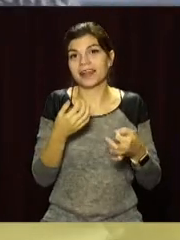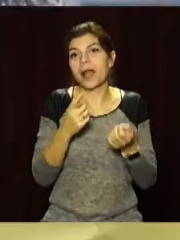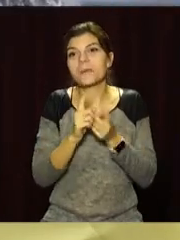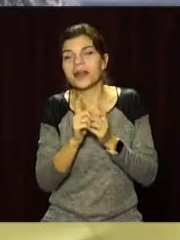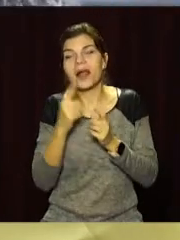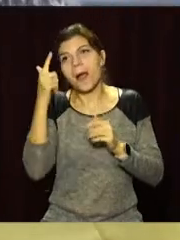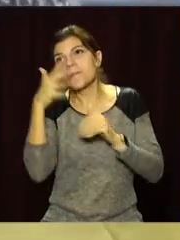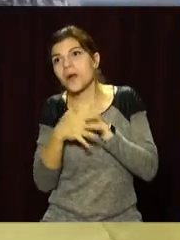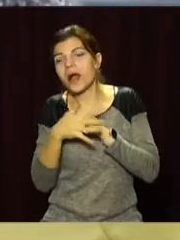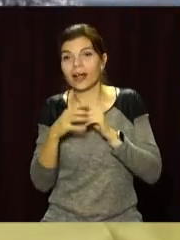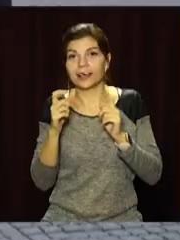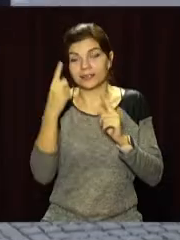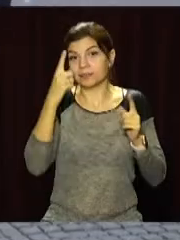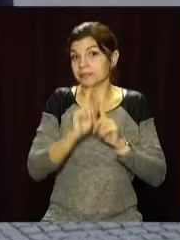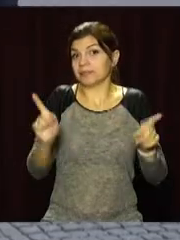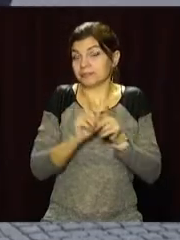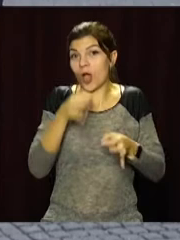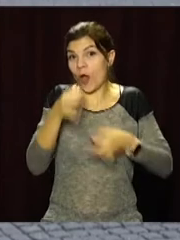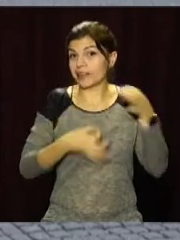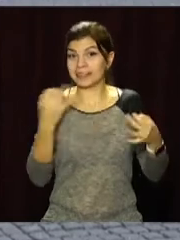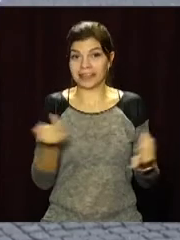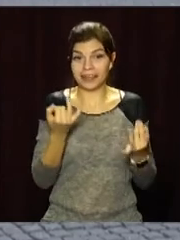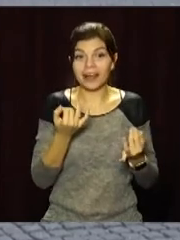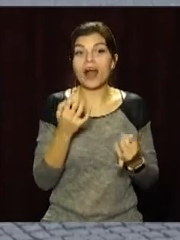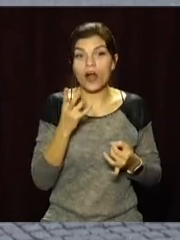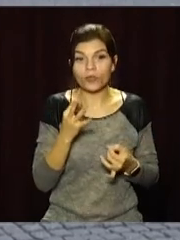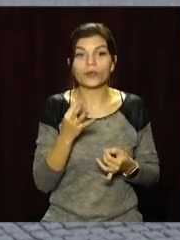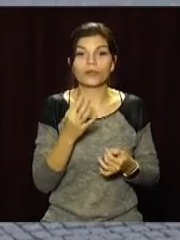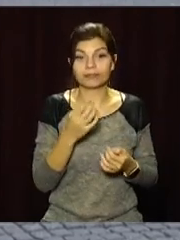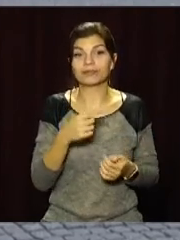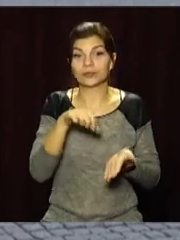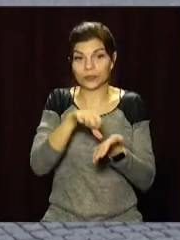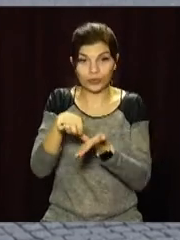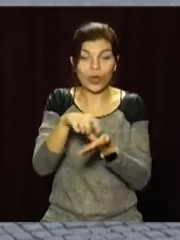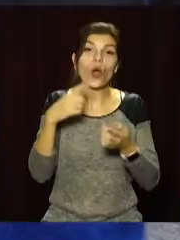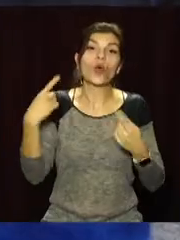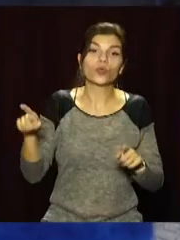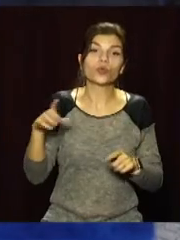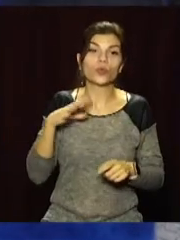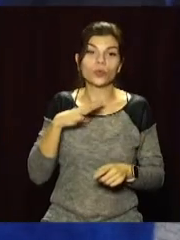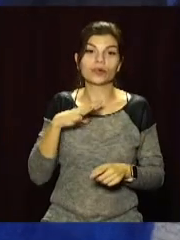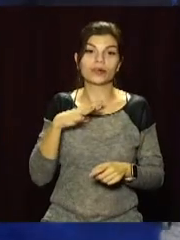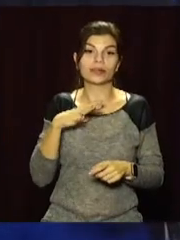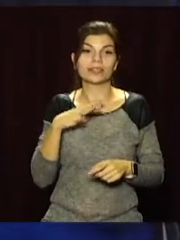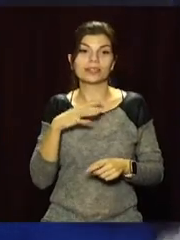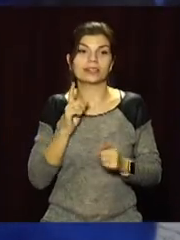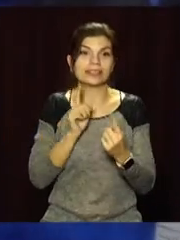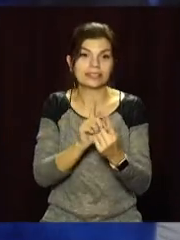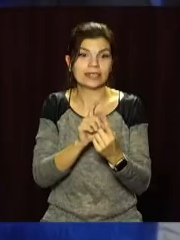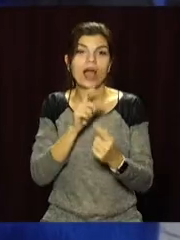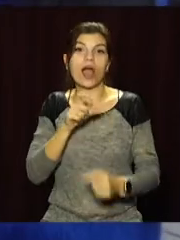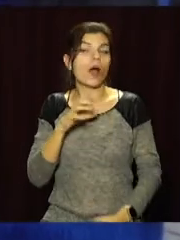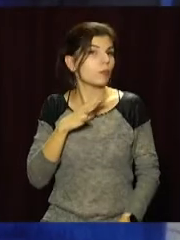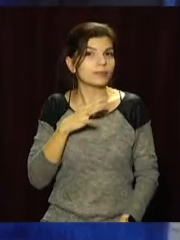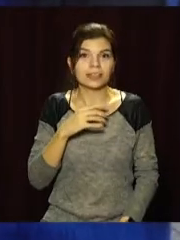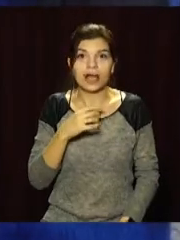розуміння деяких українських слів. Одні демонстрували неабиякі знання української мови, інші пасли задніх і не могли дати відповіді на